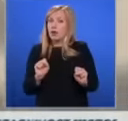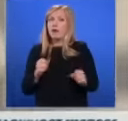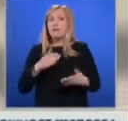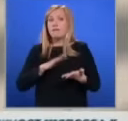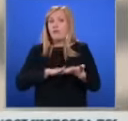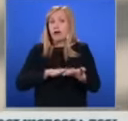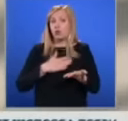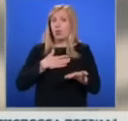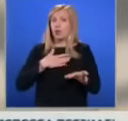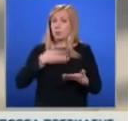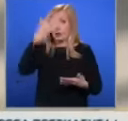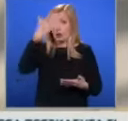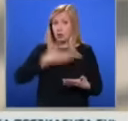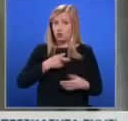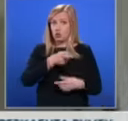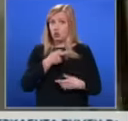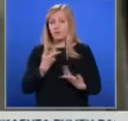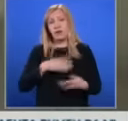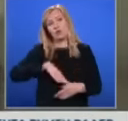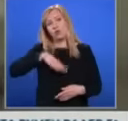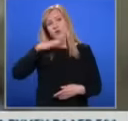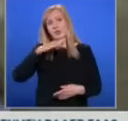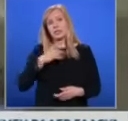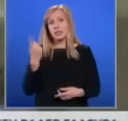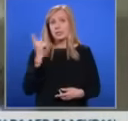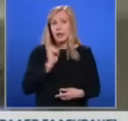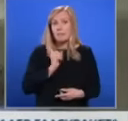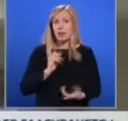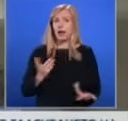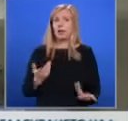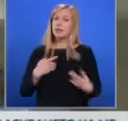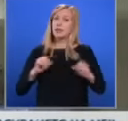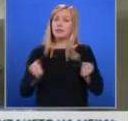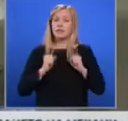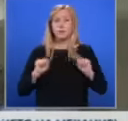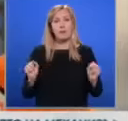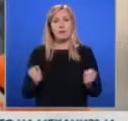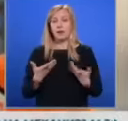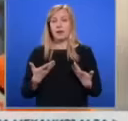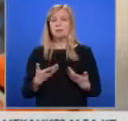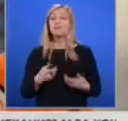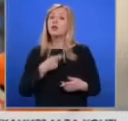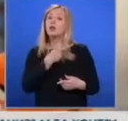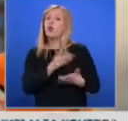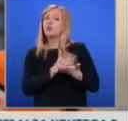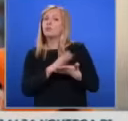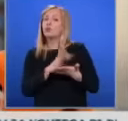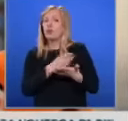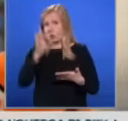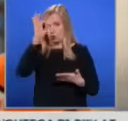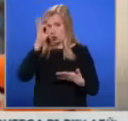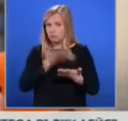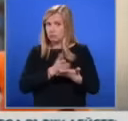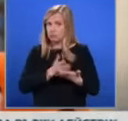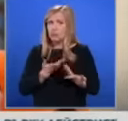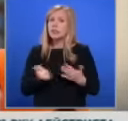притежава оръжие вече е достатъчна заплаха. Затова ние сме действали веднага. Това, което сподели самия ученик, че след